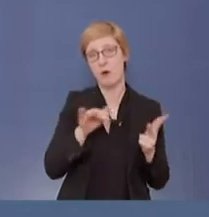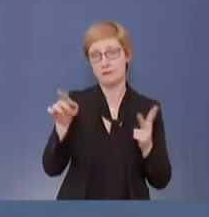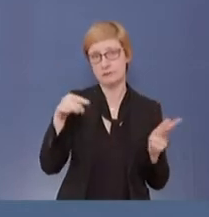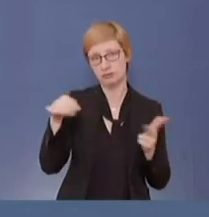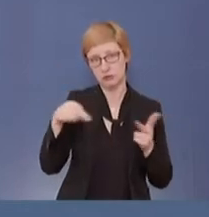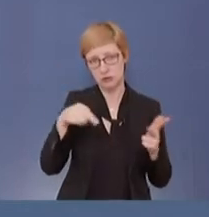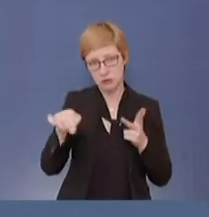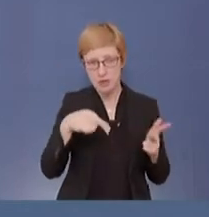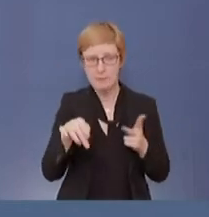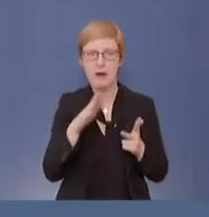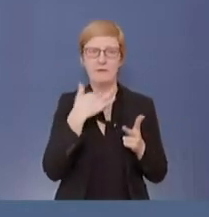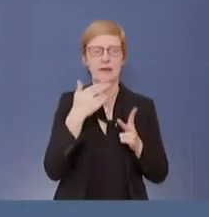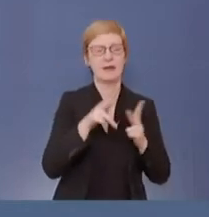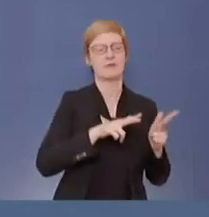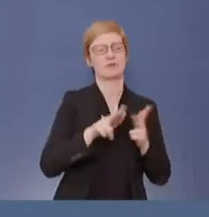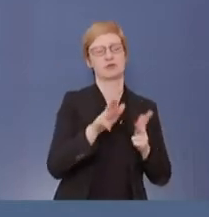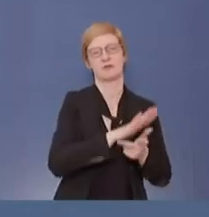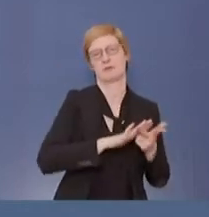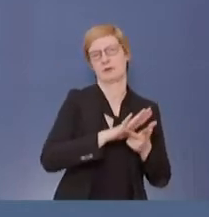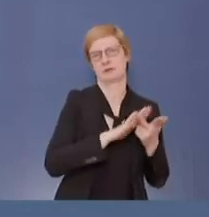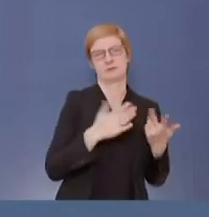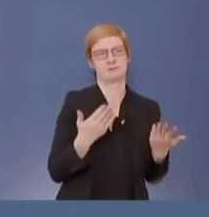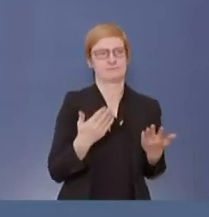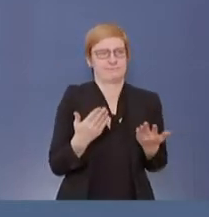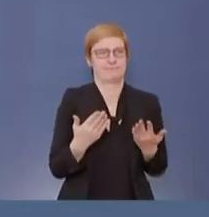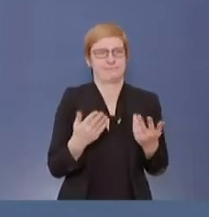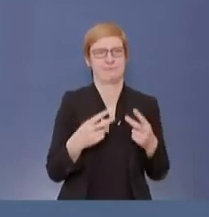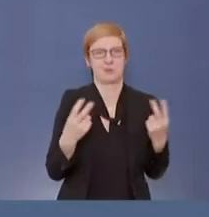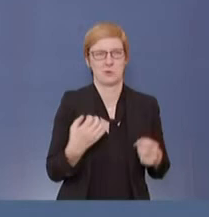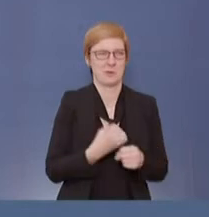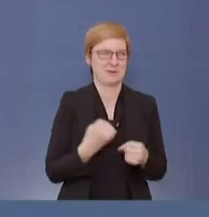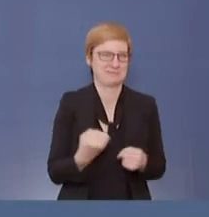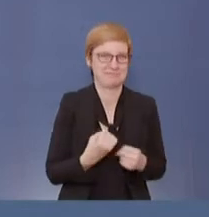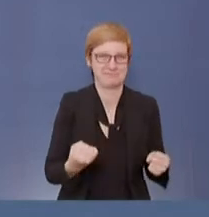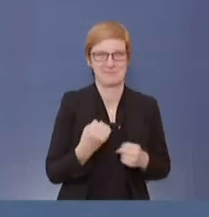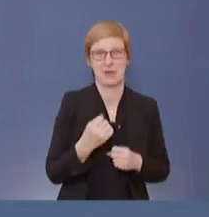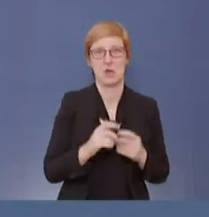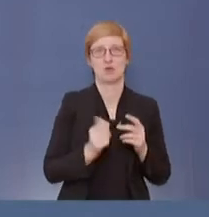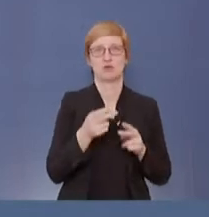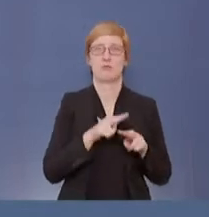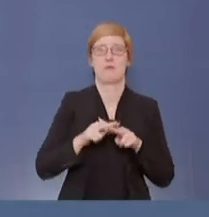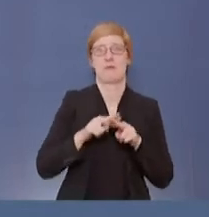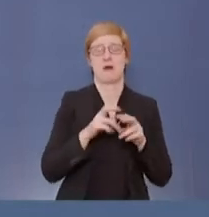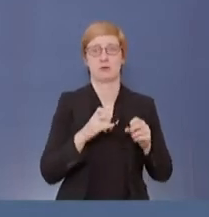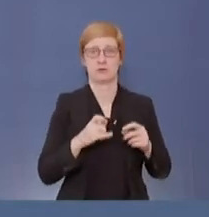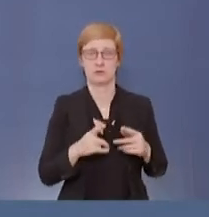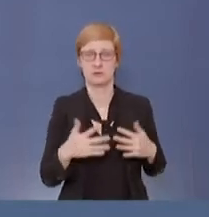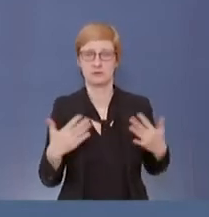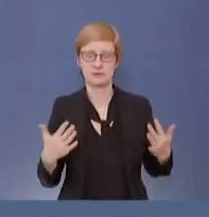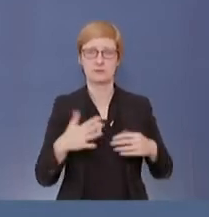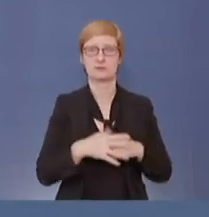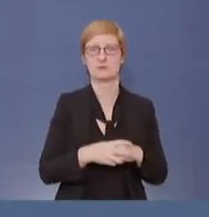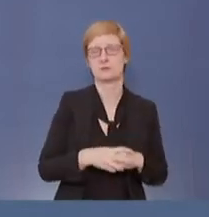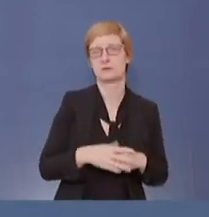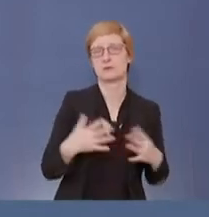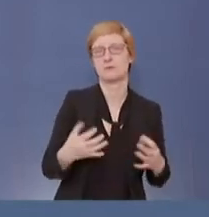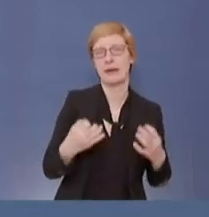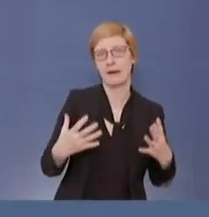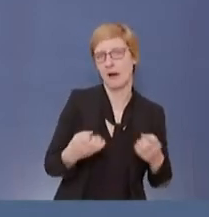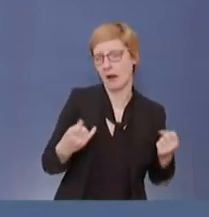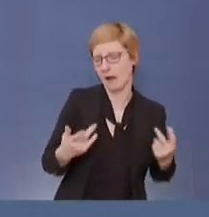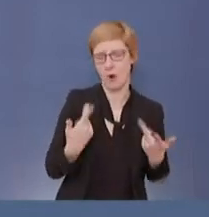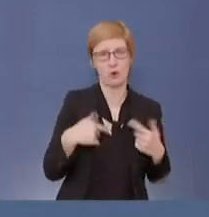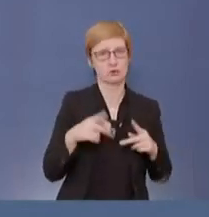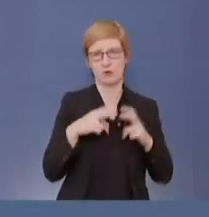Teil der Wirtschaft, die nicht im Homeoffice arbeiten können. Denken Sie an Supermärkte oder an die Bäcker. Ich habe noch eine Frage von Frau